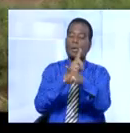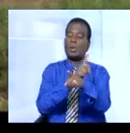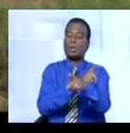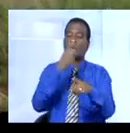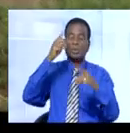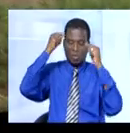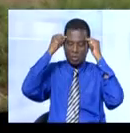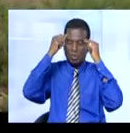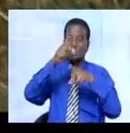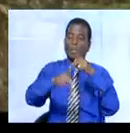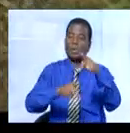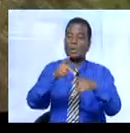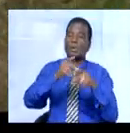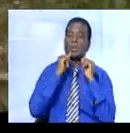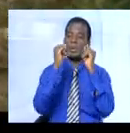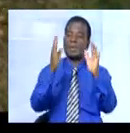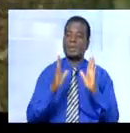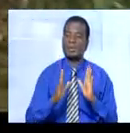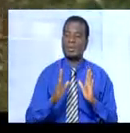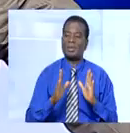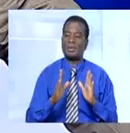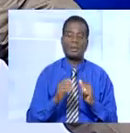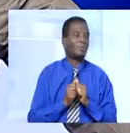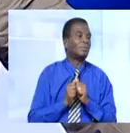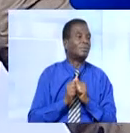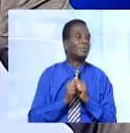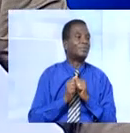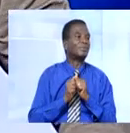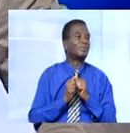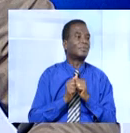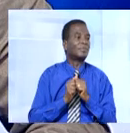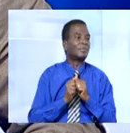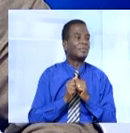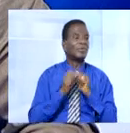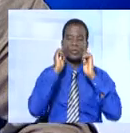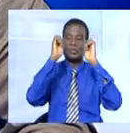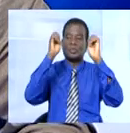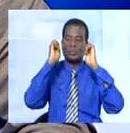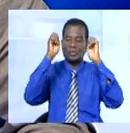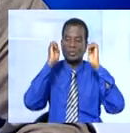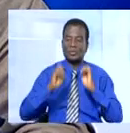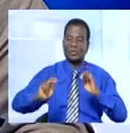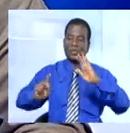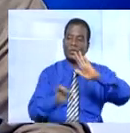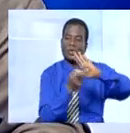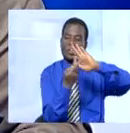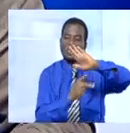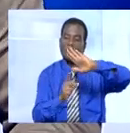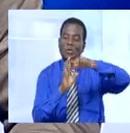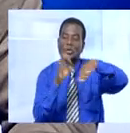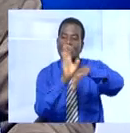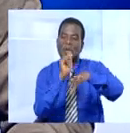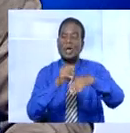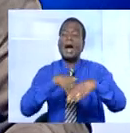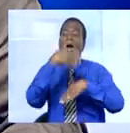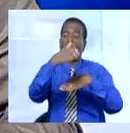préoccupations des populations ivoiriennes. Les éducateurs pré-scolaires de Côte d'Ivoire après avoir observé